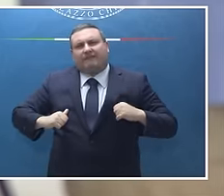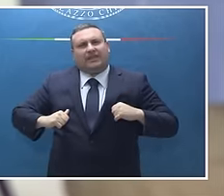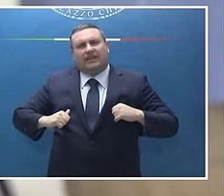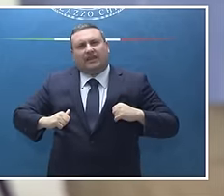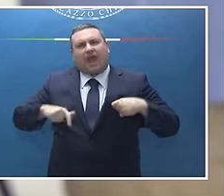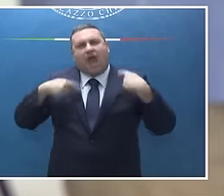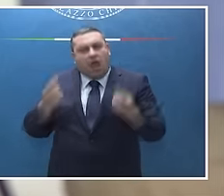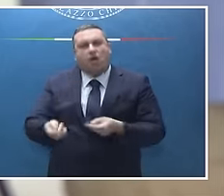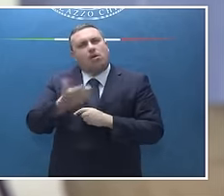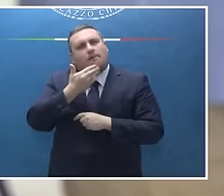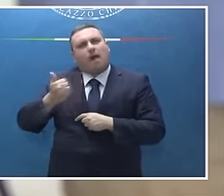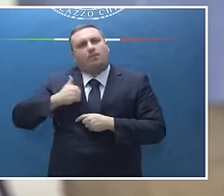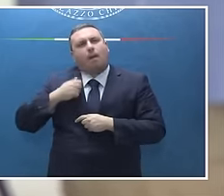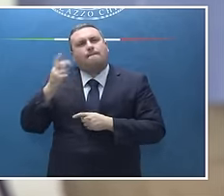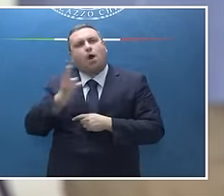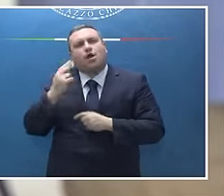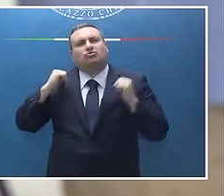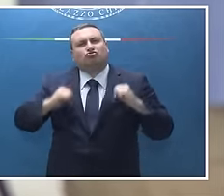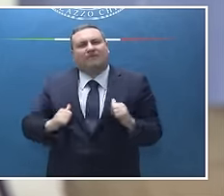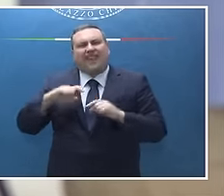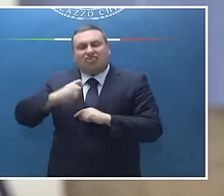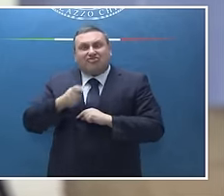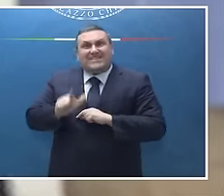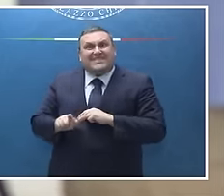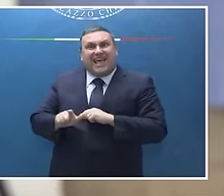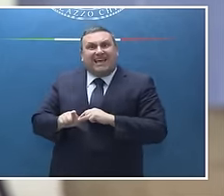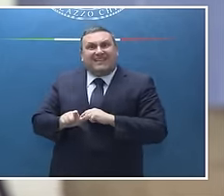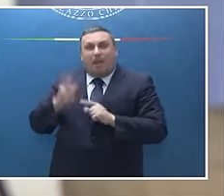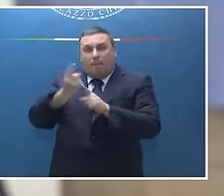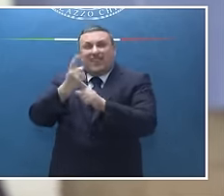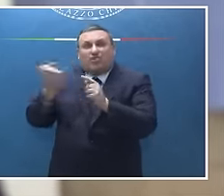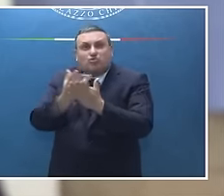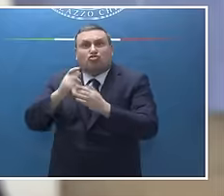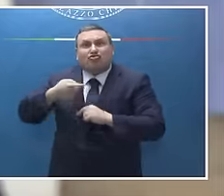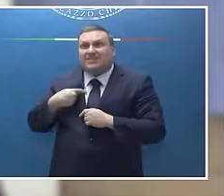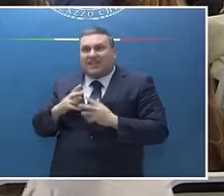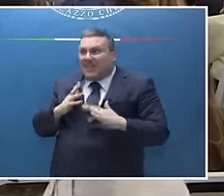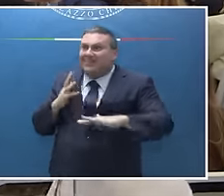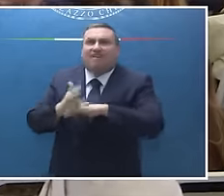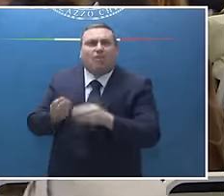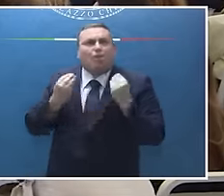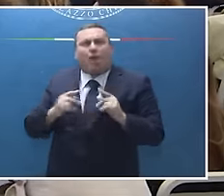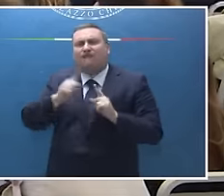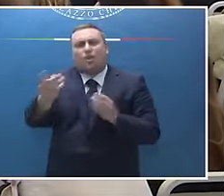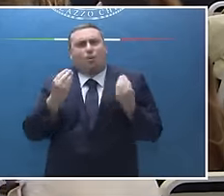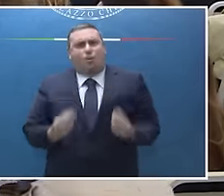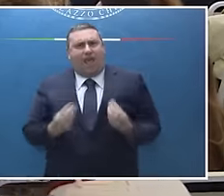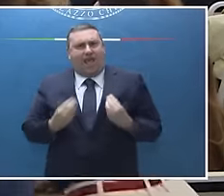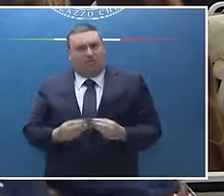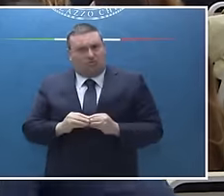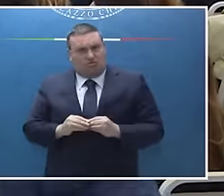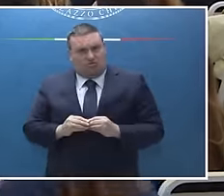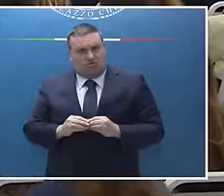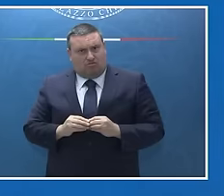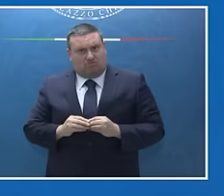G7 con danni preveda delle sanzioni o metta un divieto di